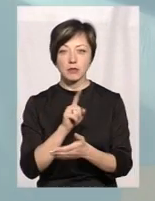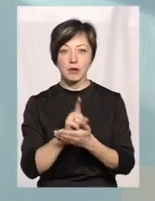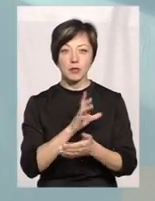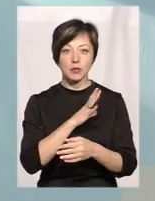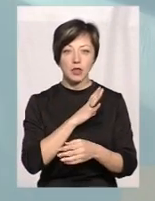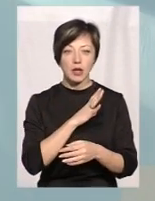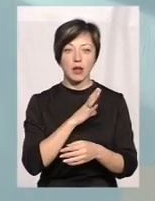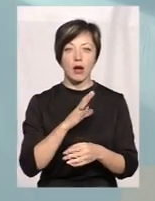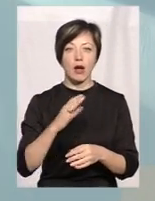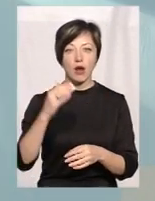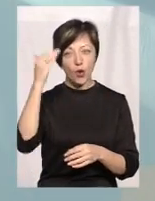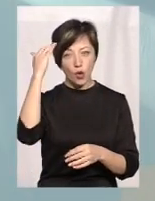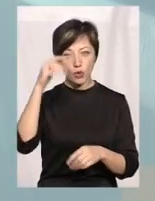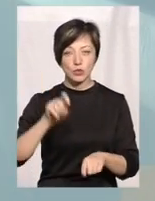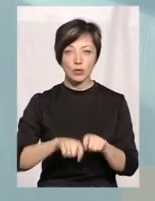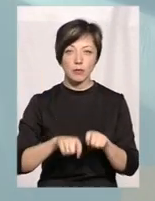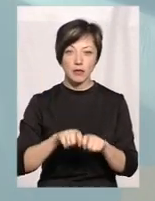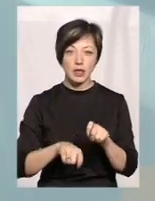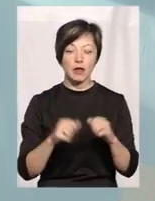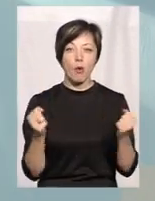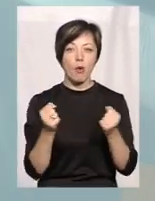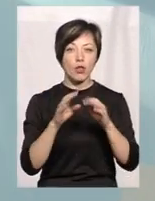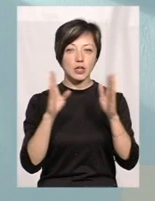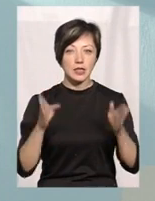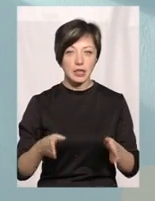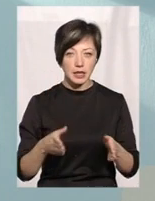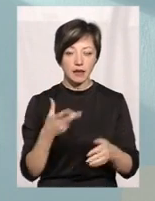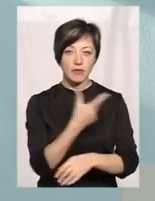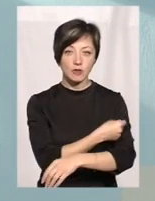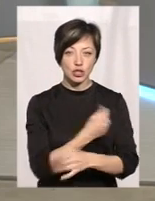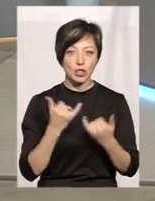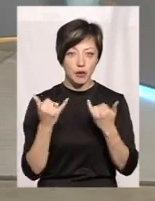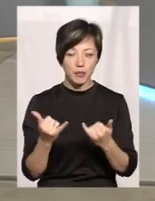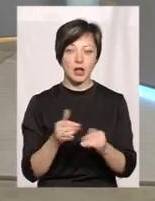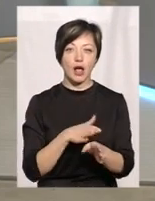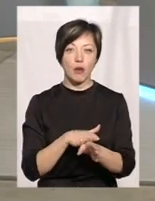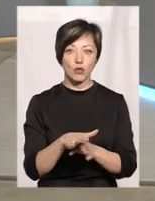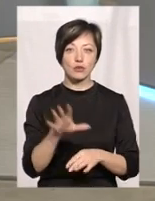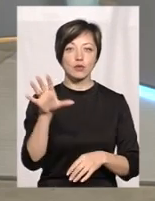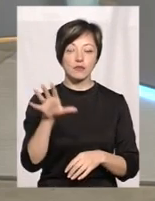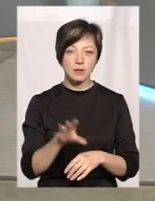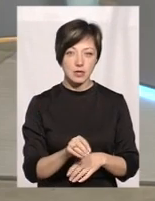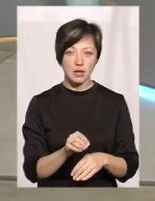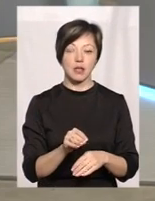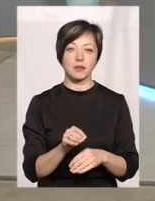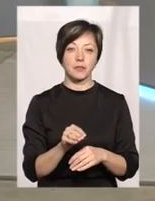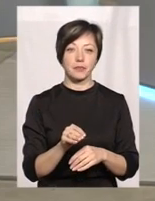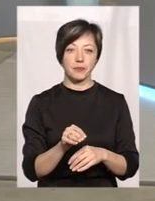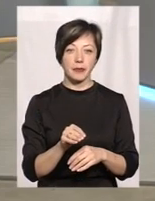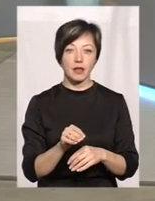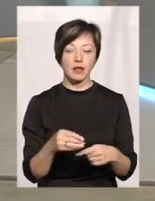ростоміри, навіть холодильник для вакцин, для щеплень. Тобто, абсолютно-абсолютно усе.